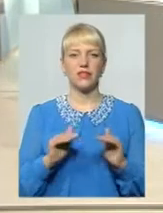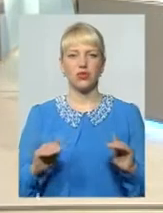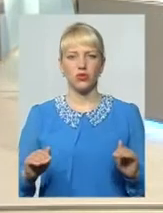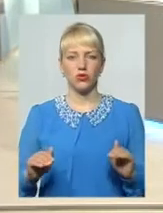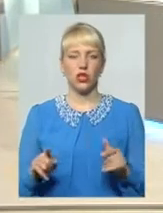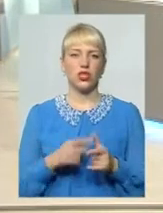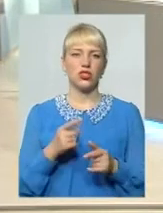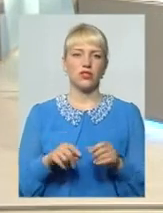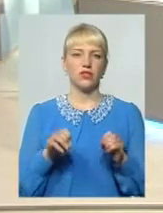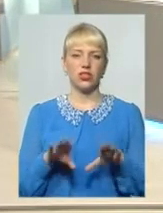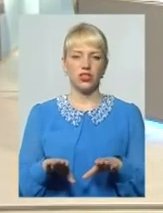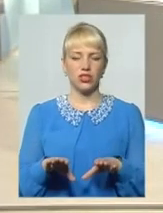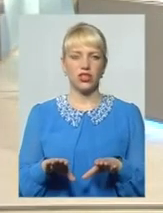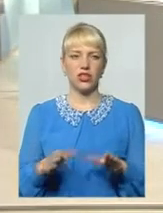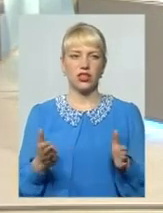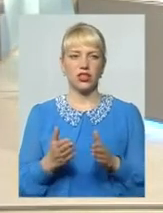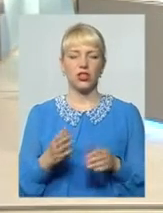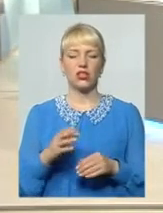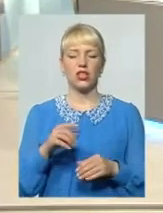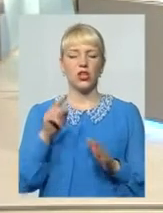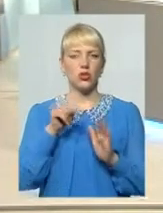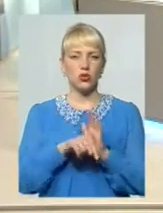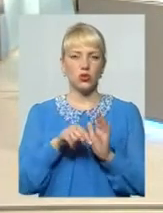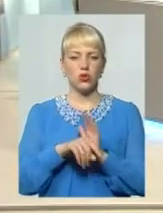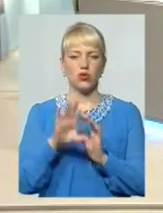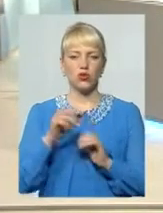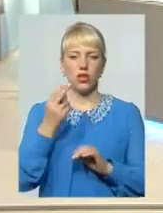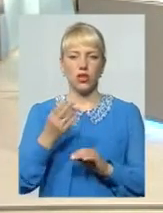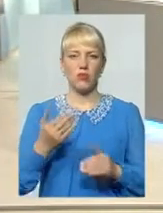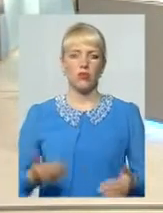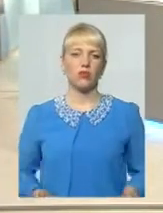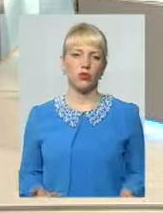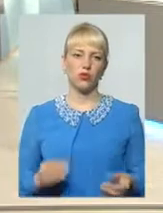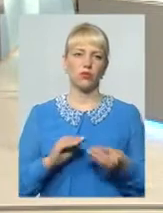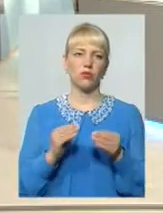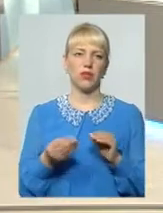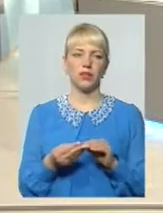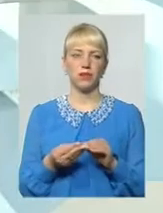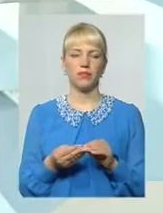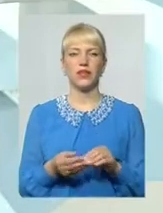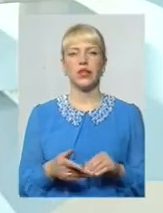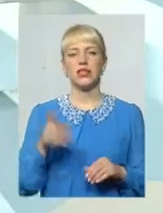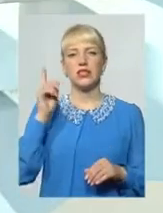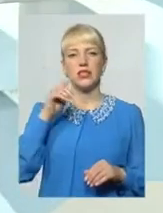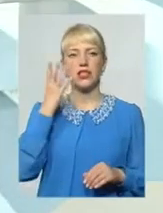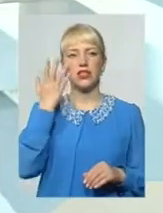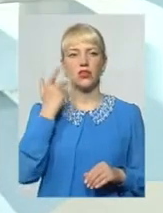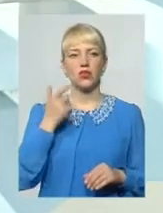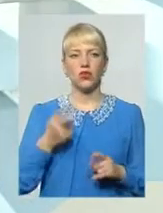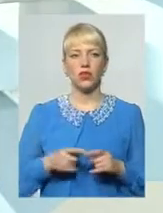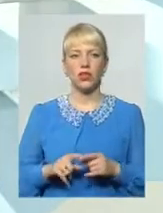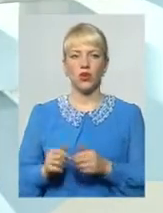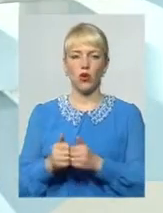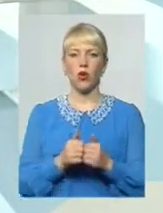якісь там суто соціальні побутові проблеми Знаєте, коли в колі